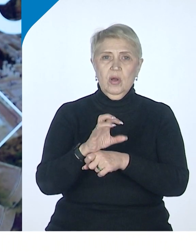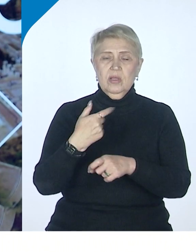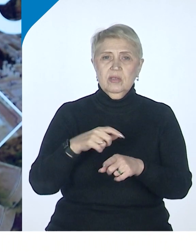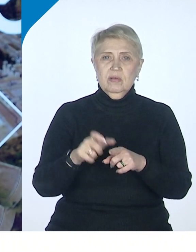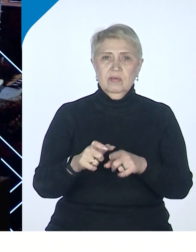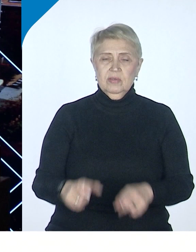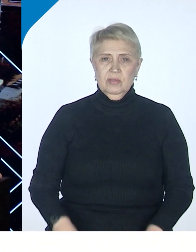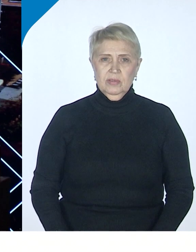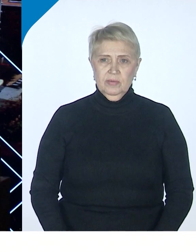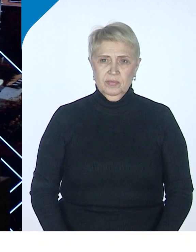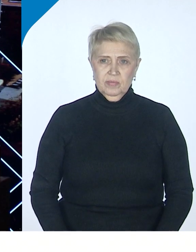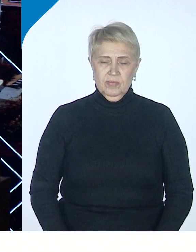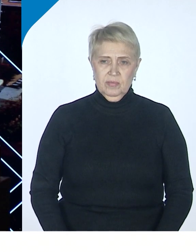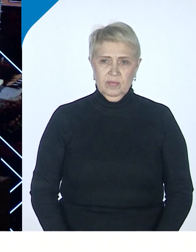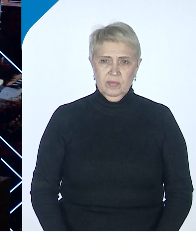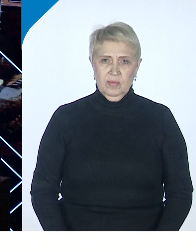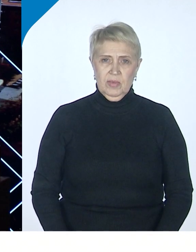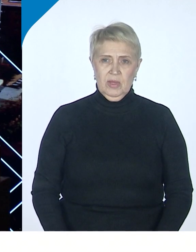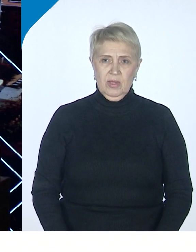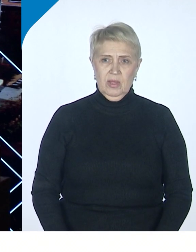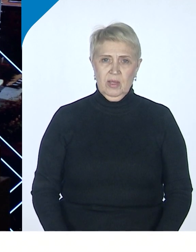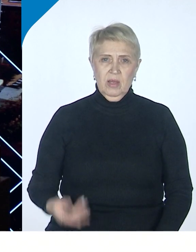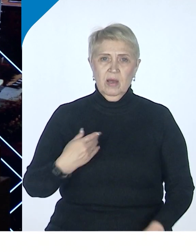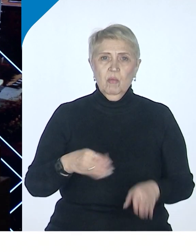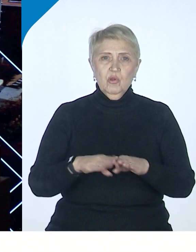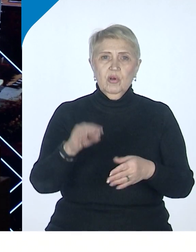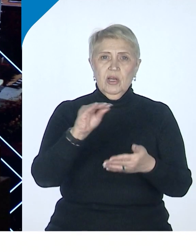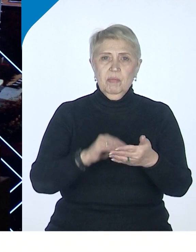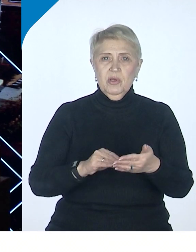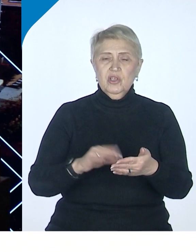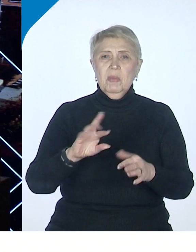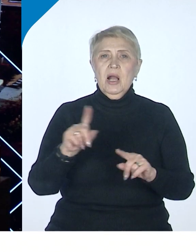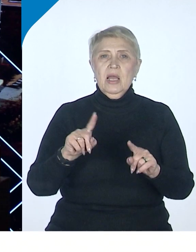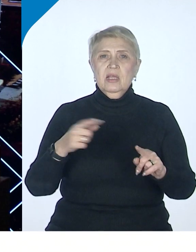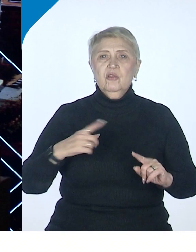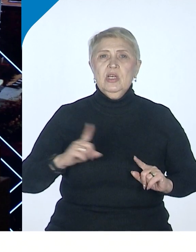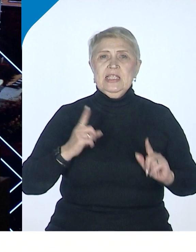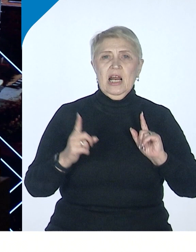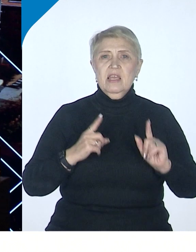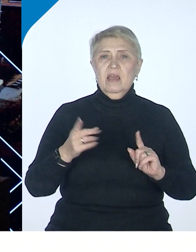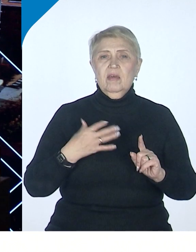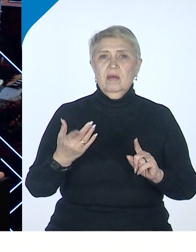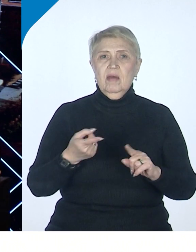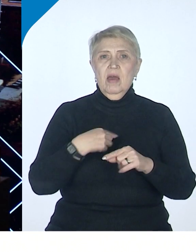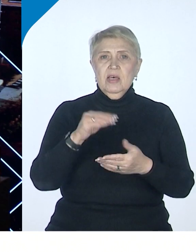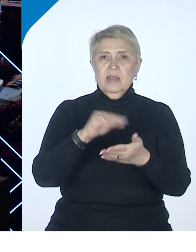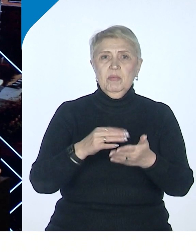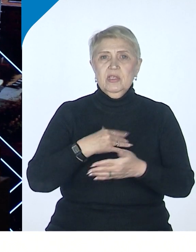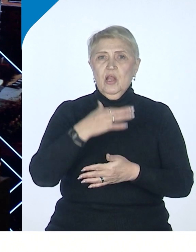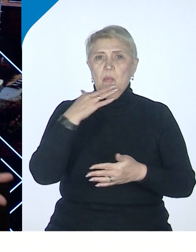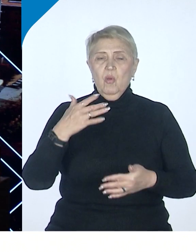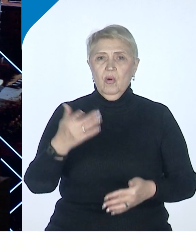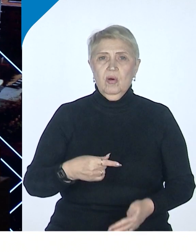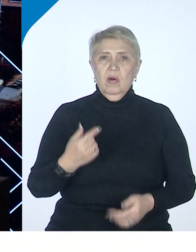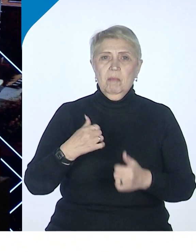бросаются. Не бросаются. Мы только и делаем, что пишем какие-то стратегии. Этих стратегий написали уже килотонны по